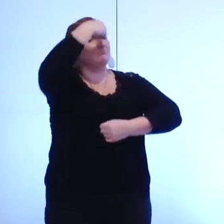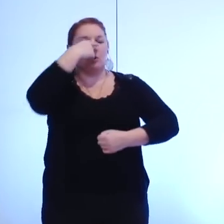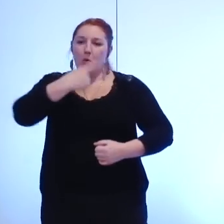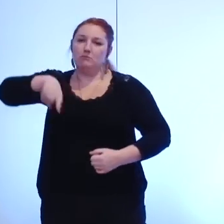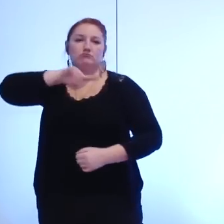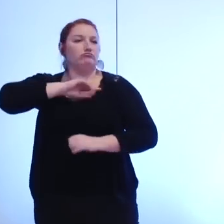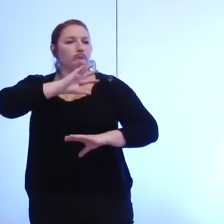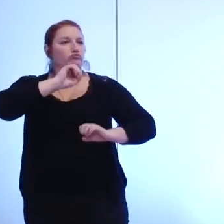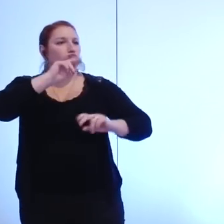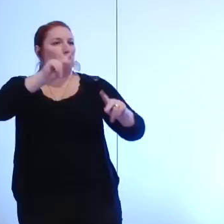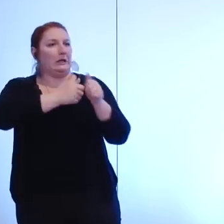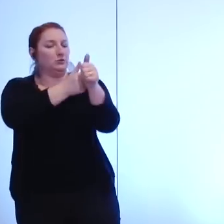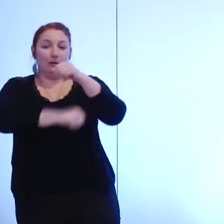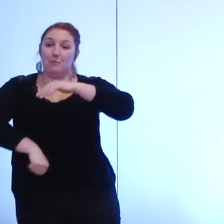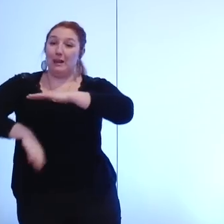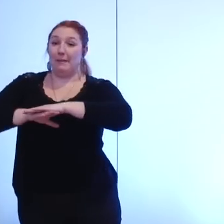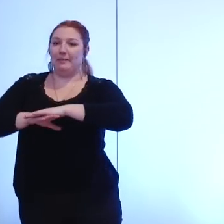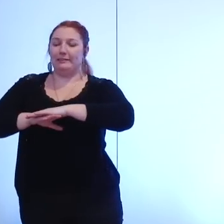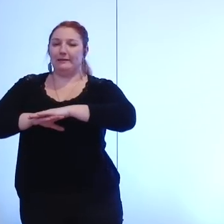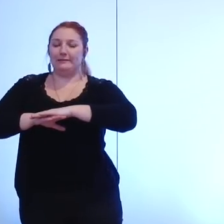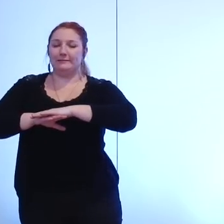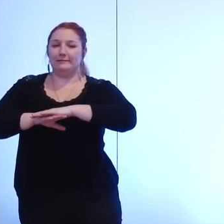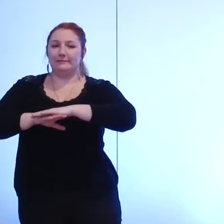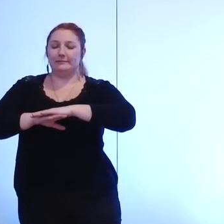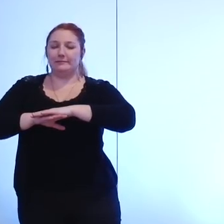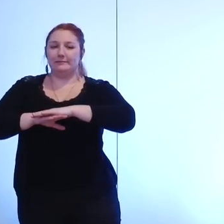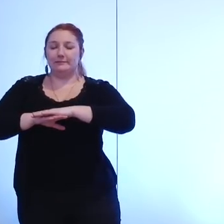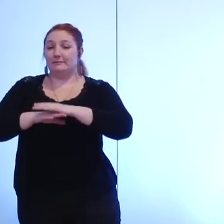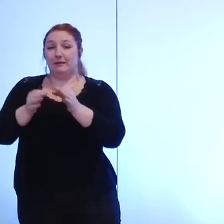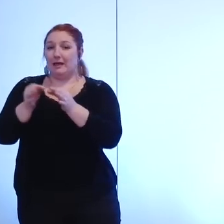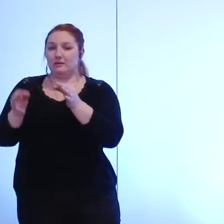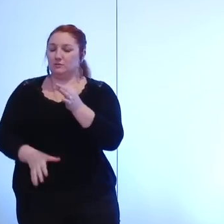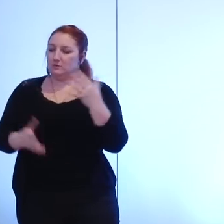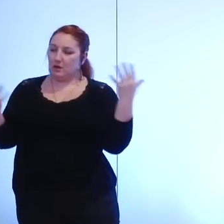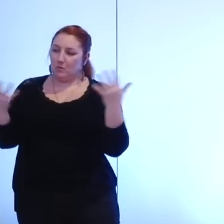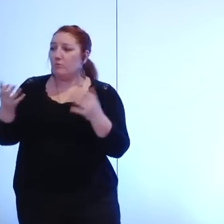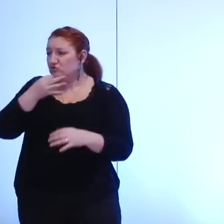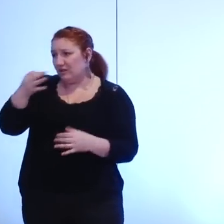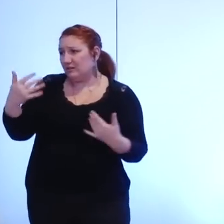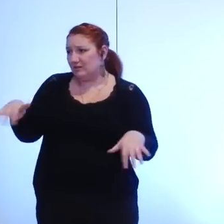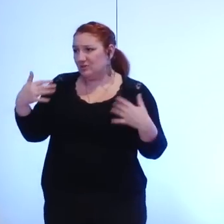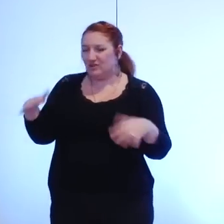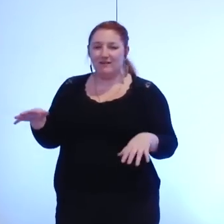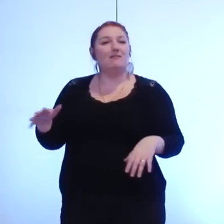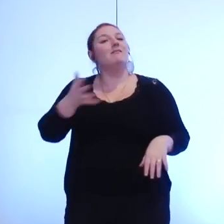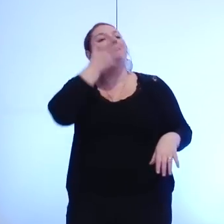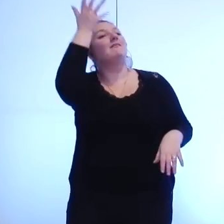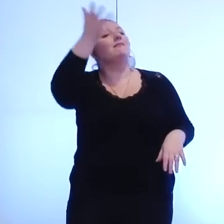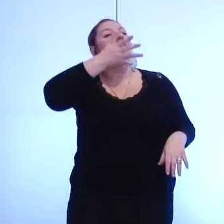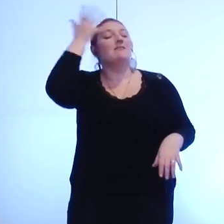je le dis un décalage considérable entre les déclarations et les actes